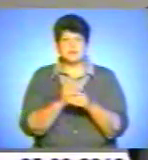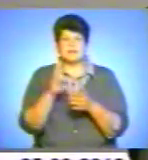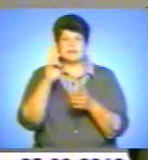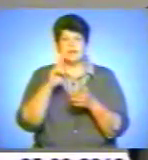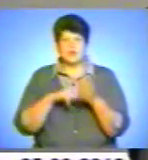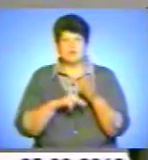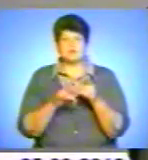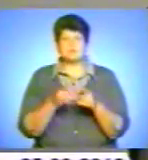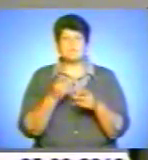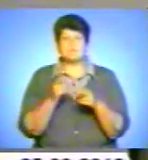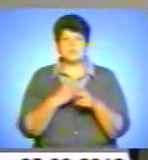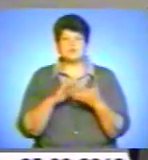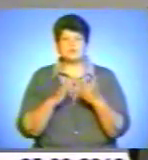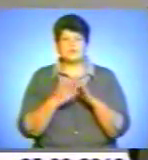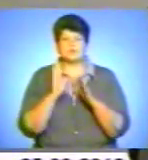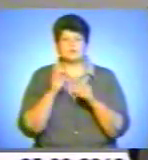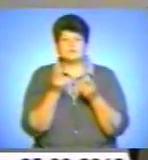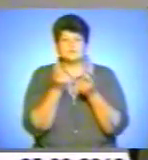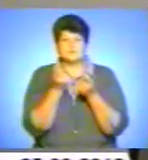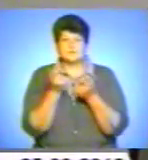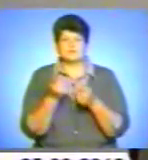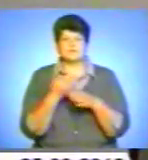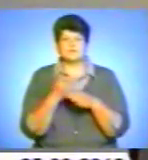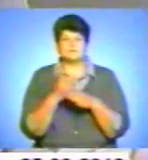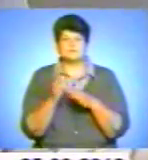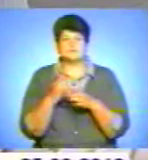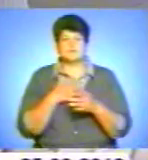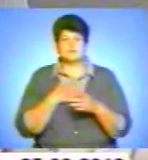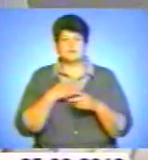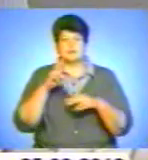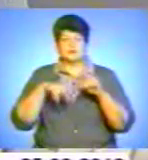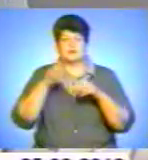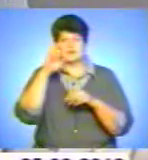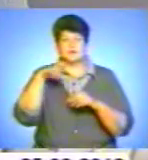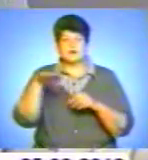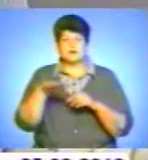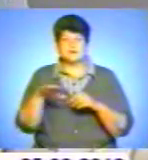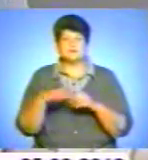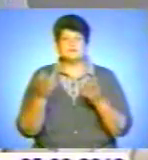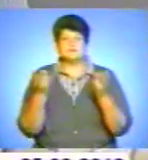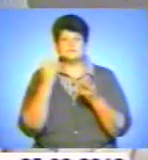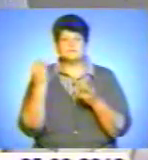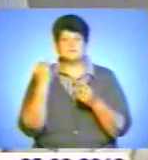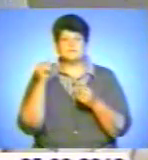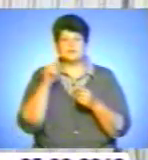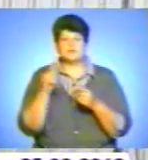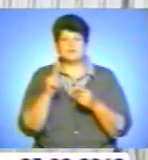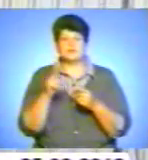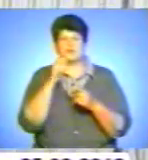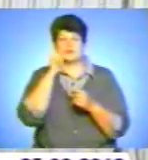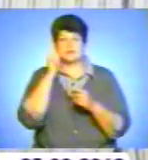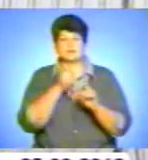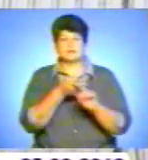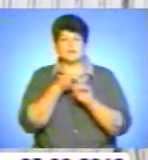безусловно, це буде ще один камешок будівництва нашого державства. Вітроенергетика цікава ще й тим, що Україна аж занадто залежна від